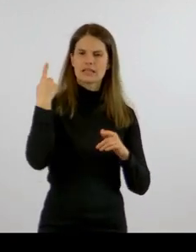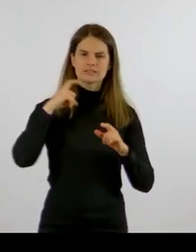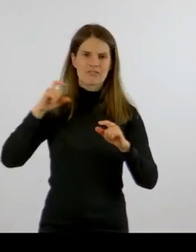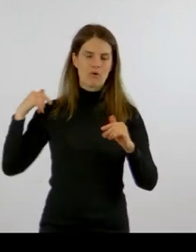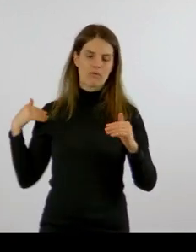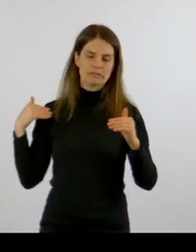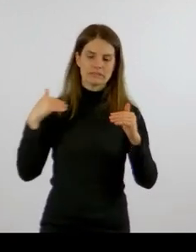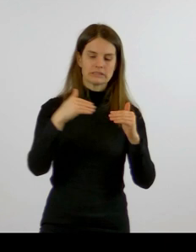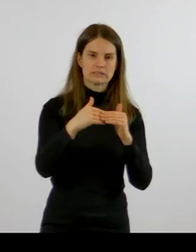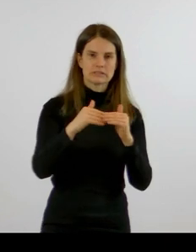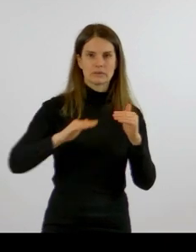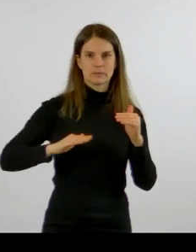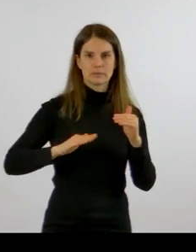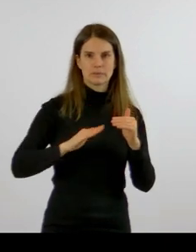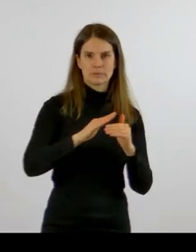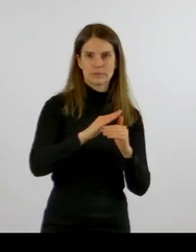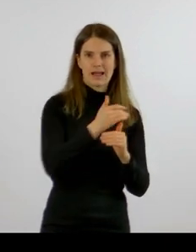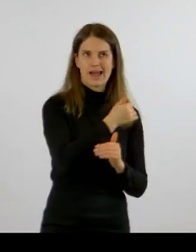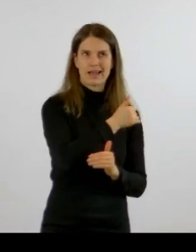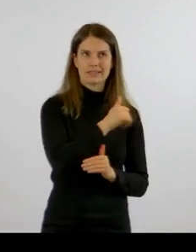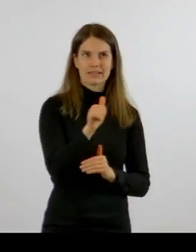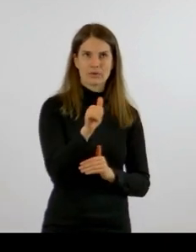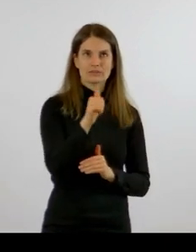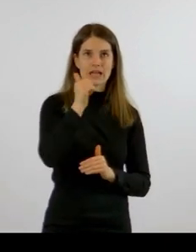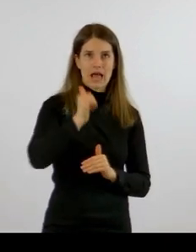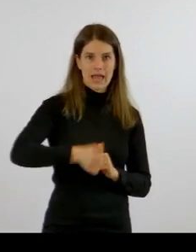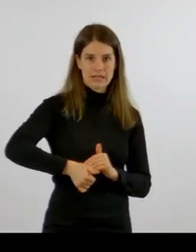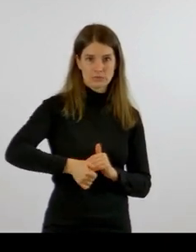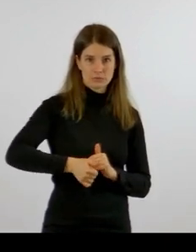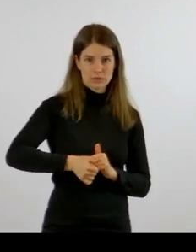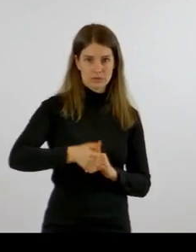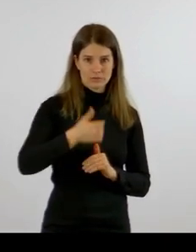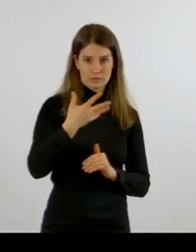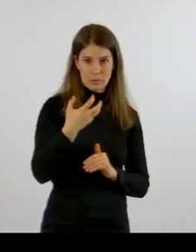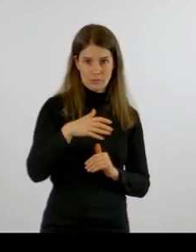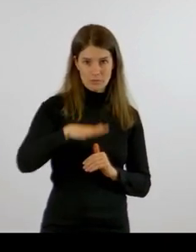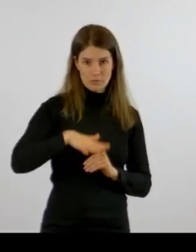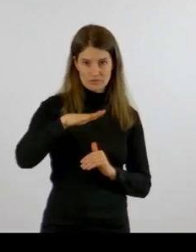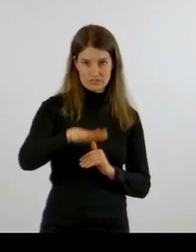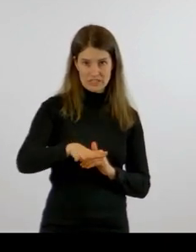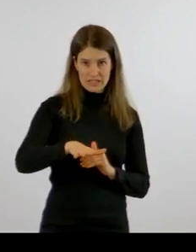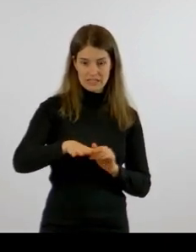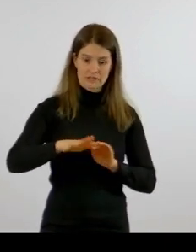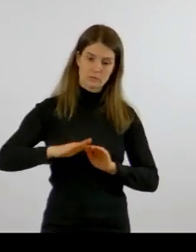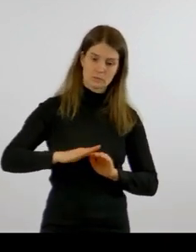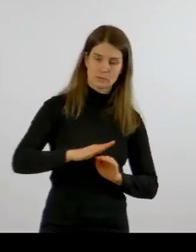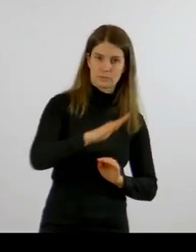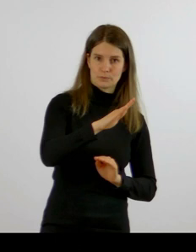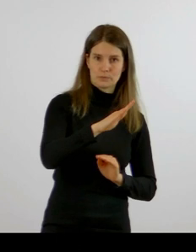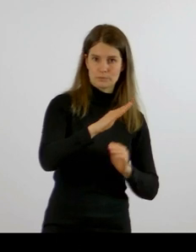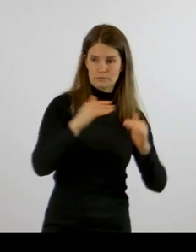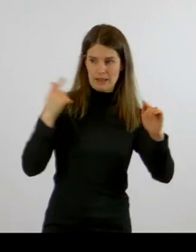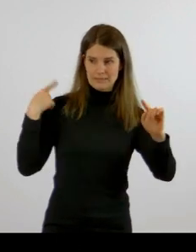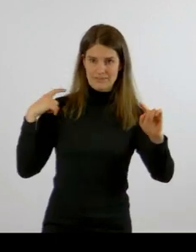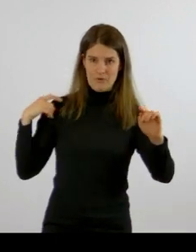angestiegen von 1.115. Wir sehen jetzt eine gewisse